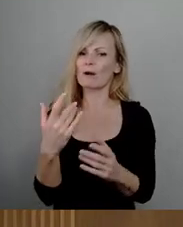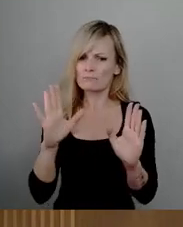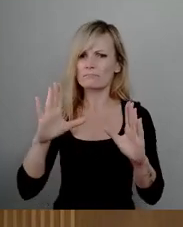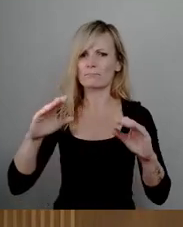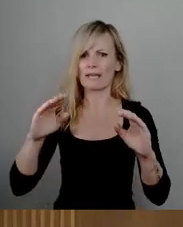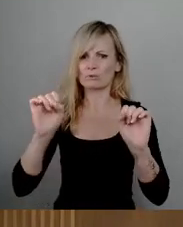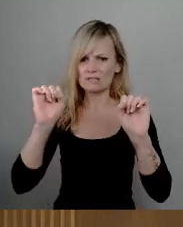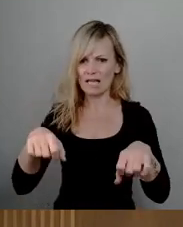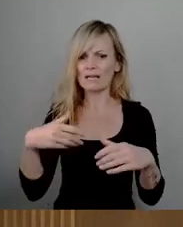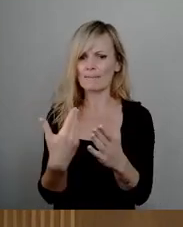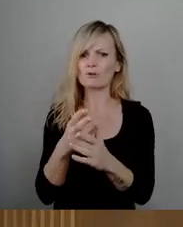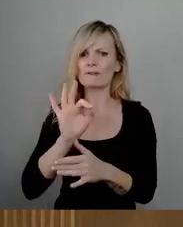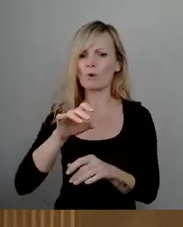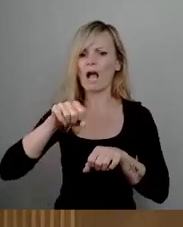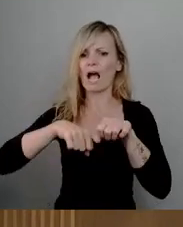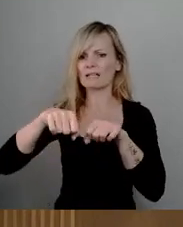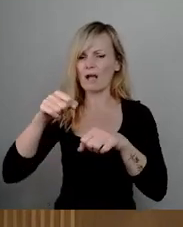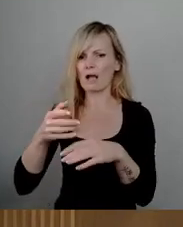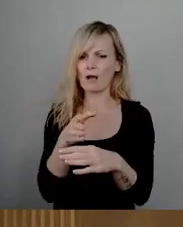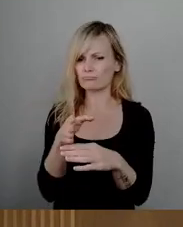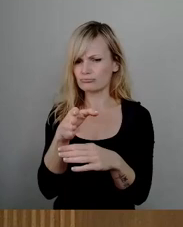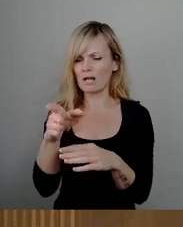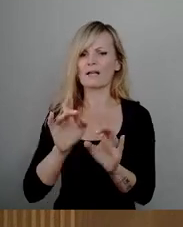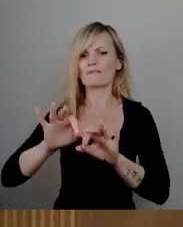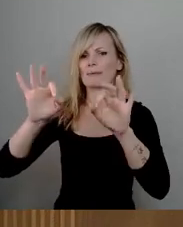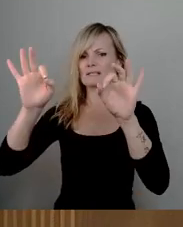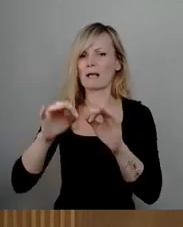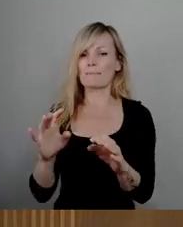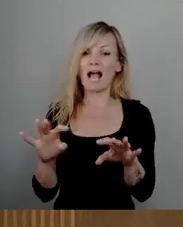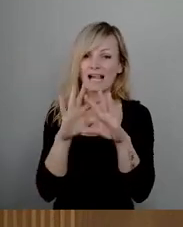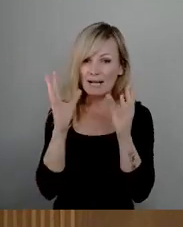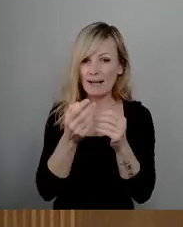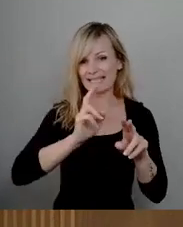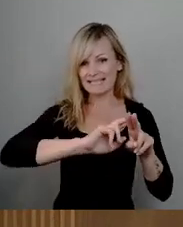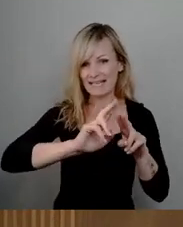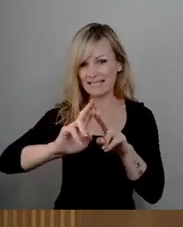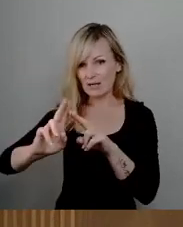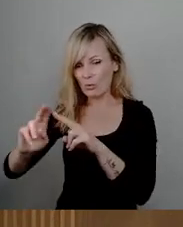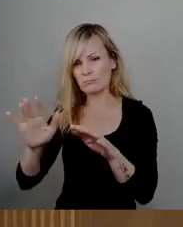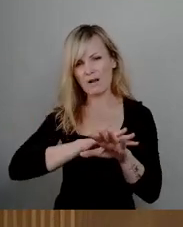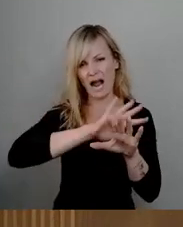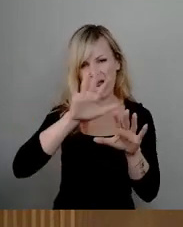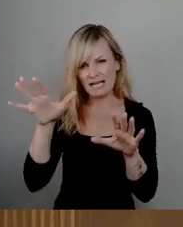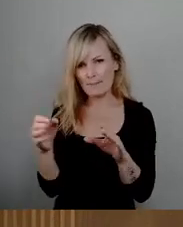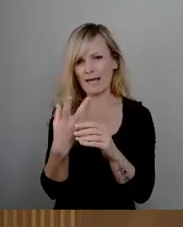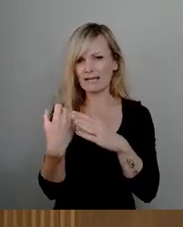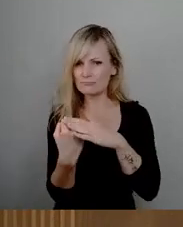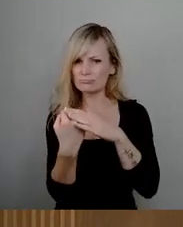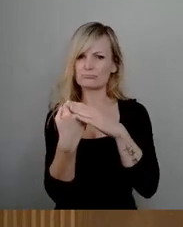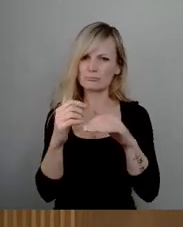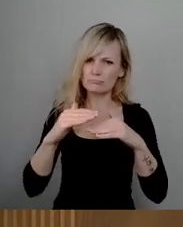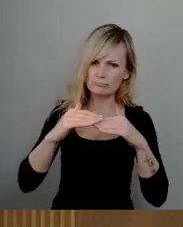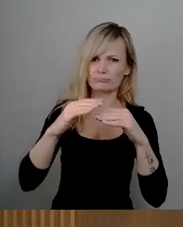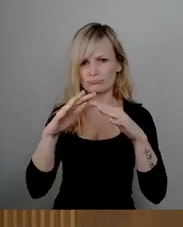Radfahrer, verbessern. Aber diese fundamentale Sanierung und die fundamentalen Empfehlungen, die es gab,